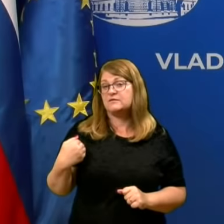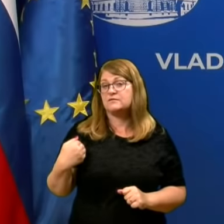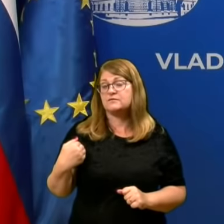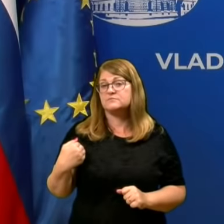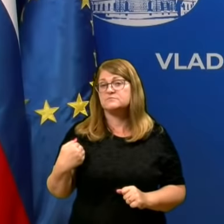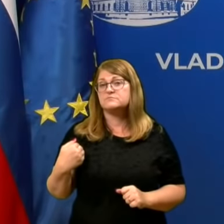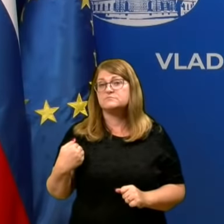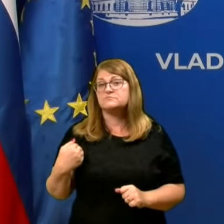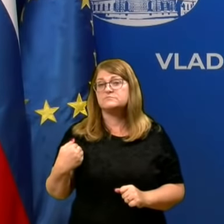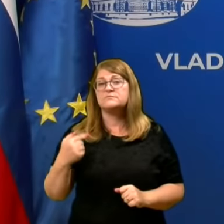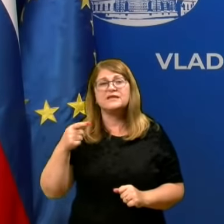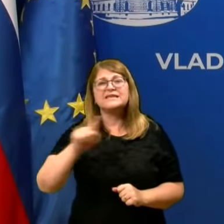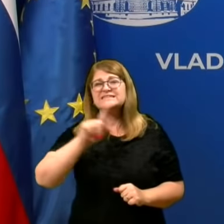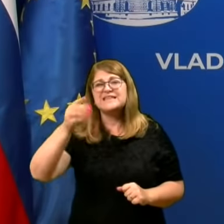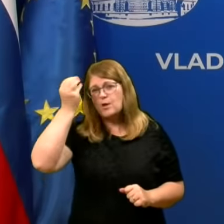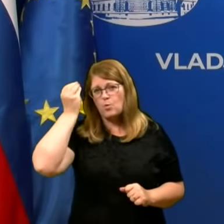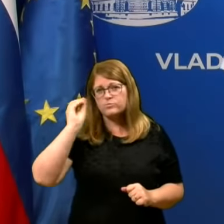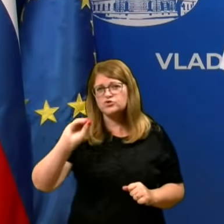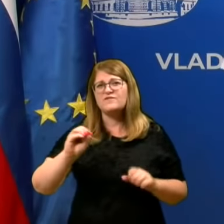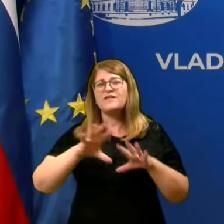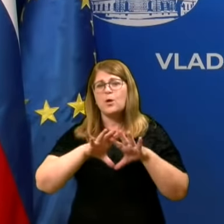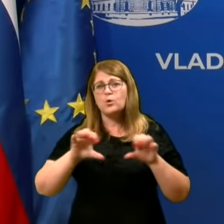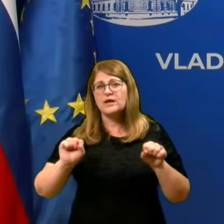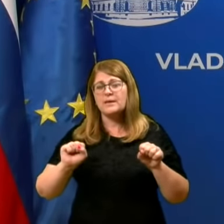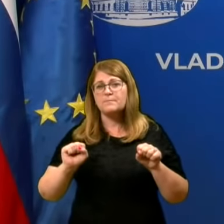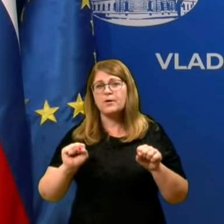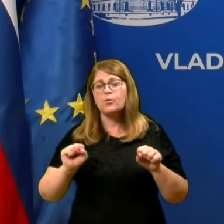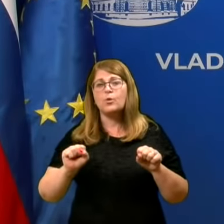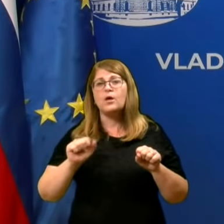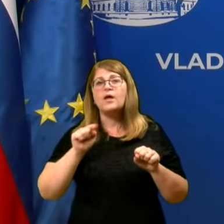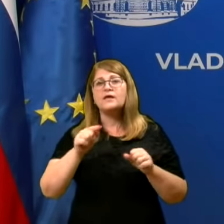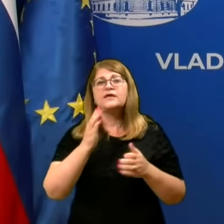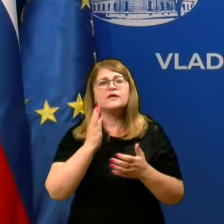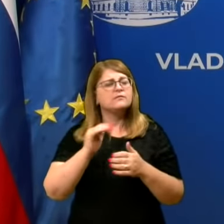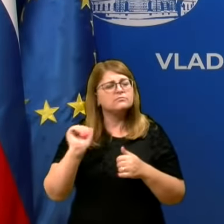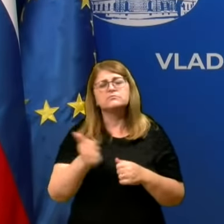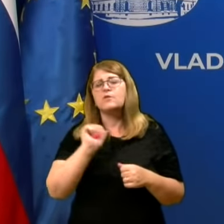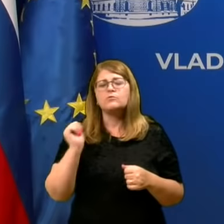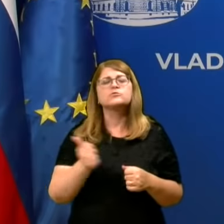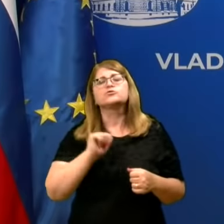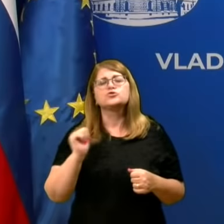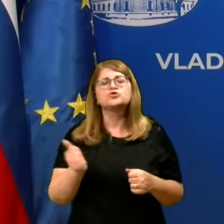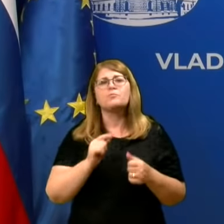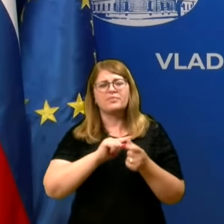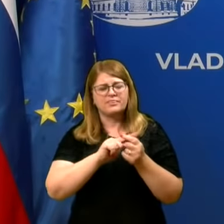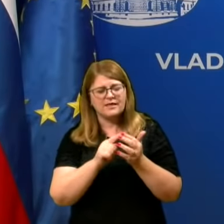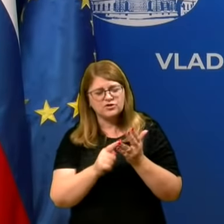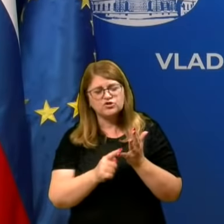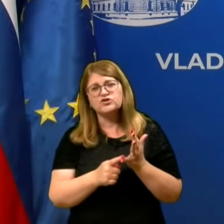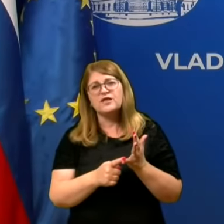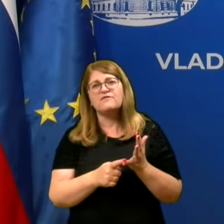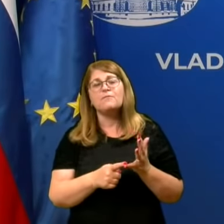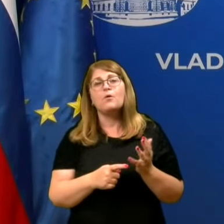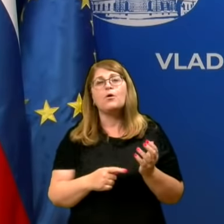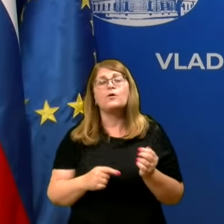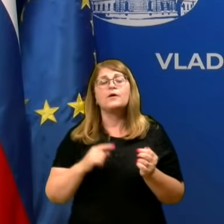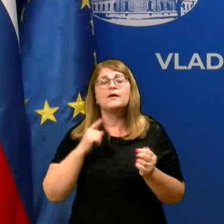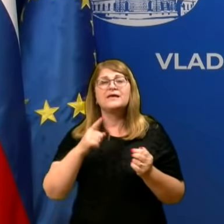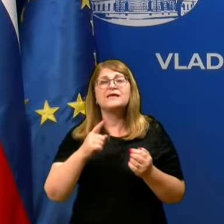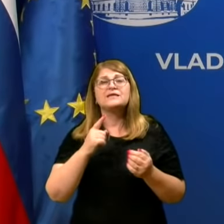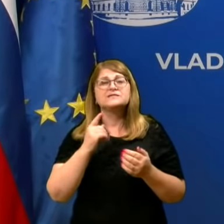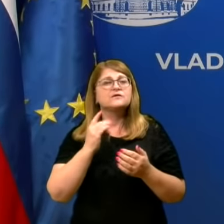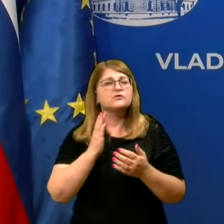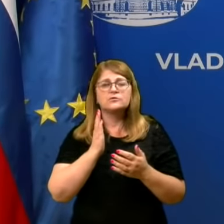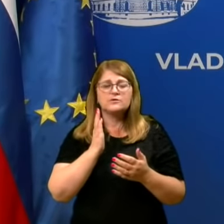ne opuštevajo se tih ukrepov, ki jih že non-stop naštevamo in minujemo in sem pravzaprav že mi